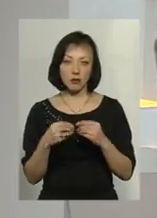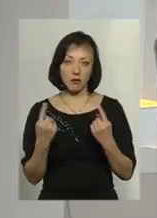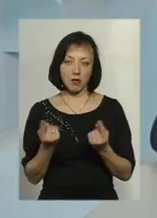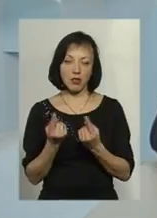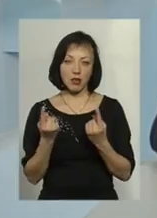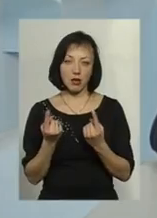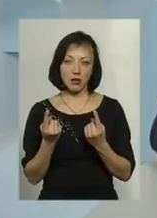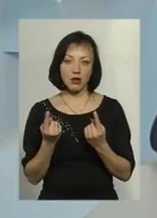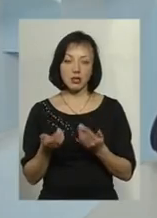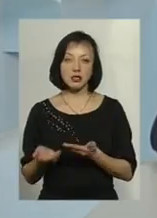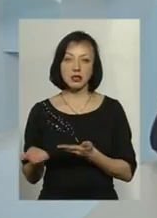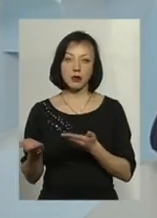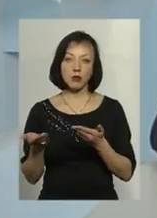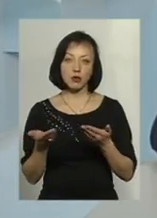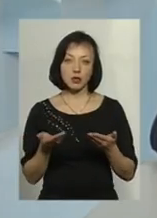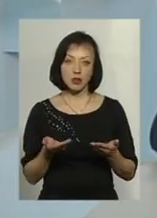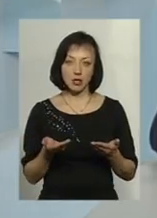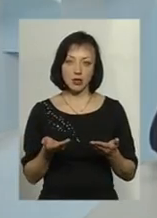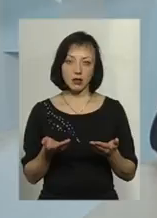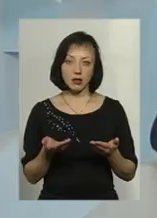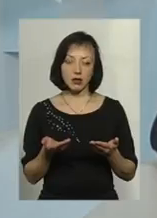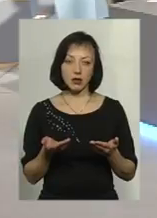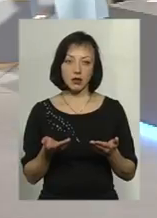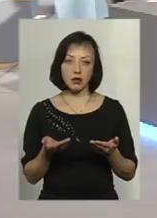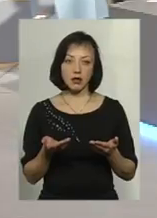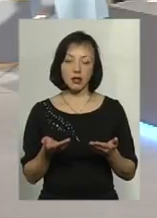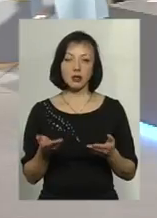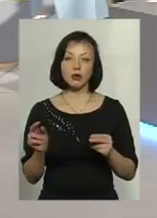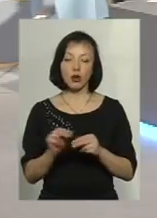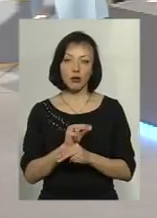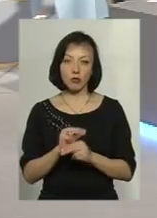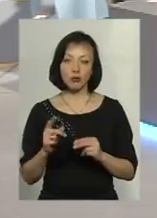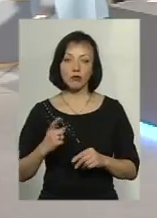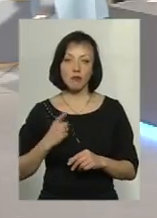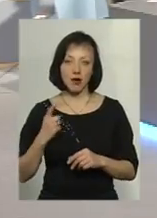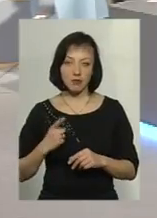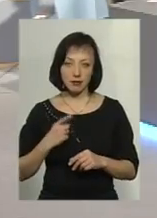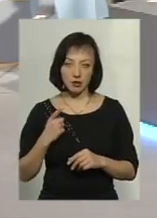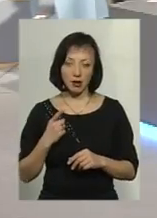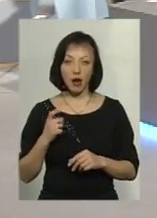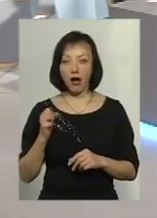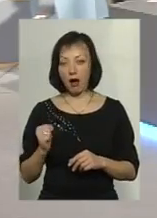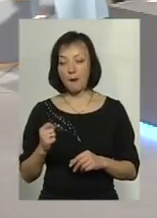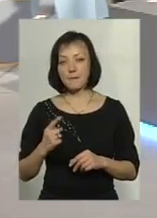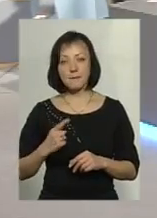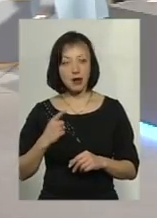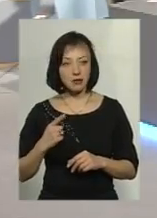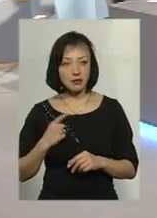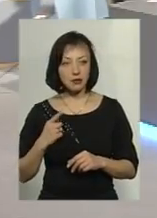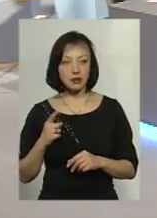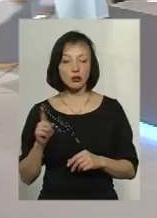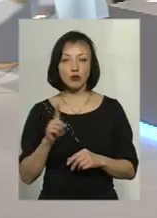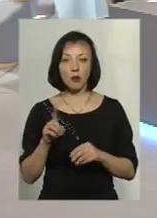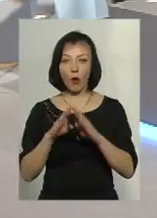Запросили до ремонту майстра, а майстер, щоб